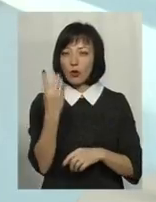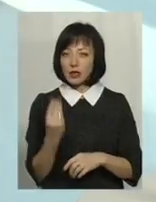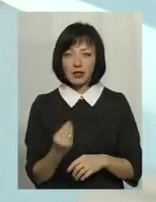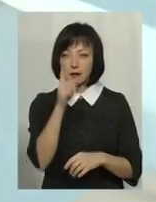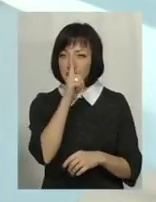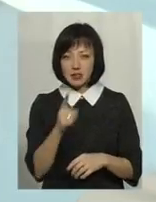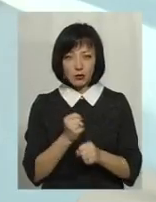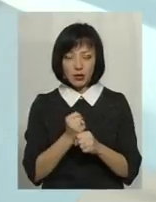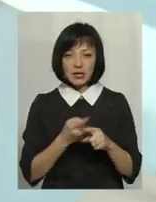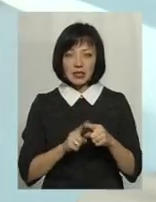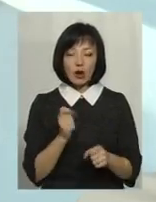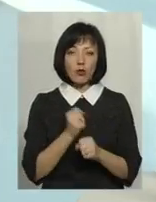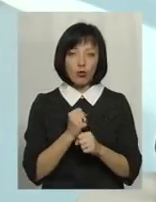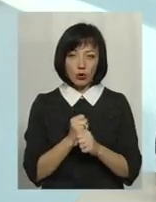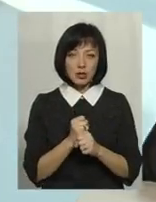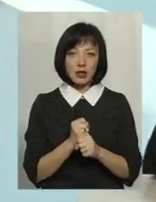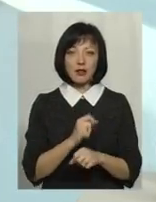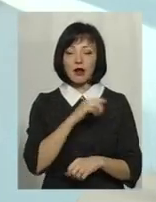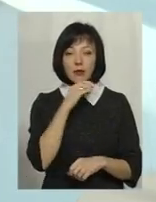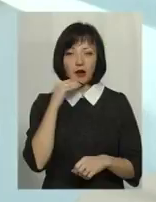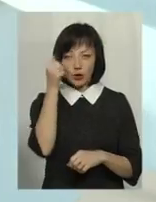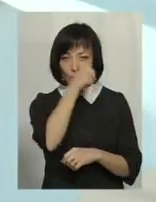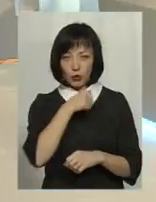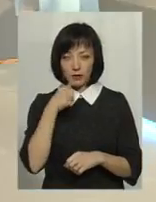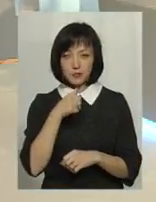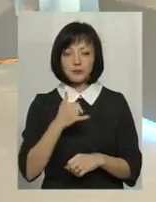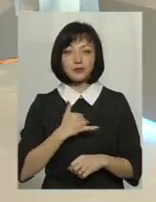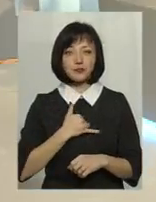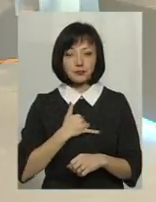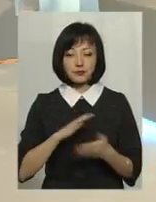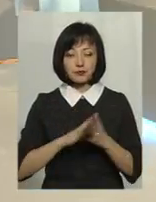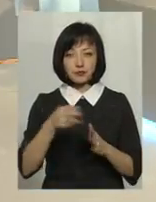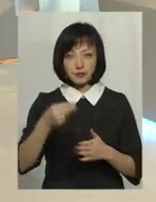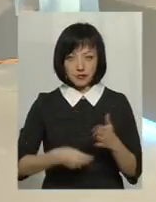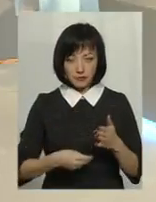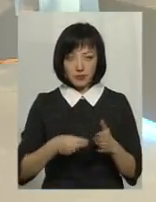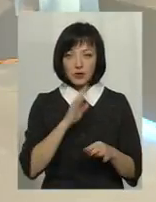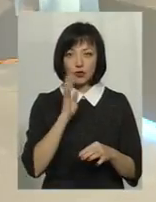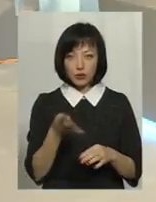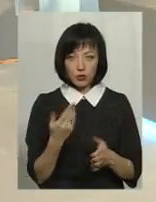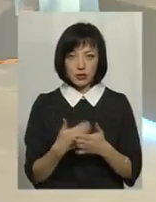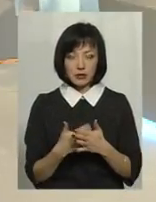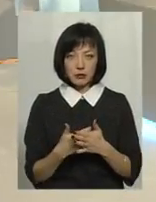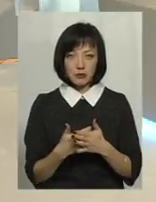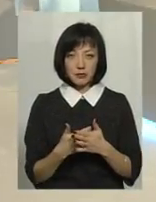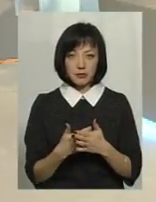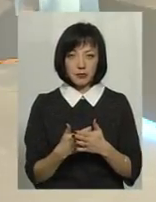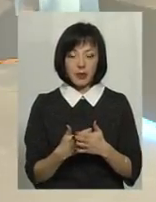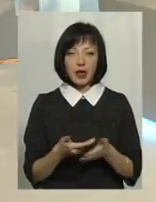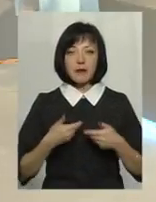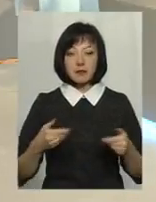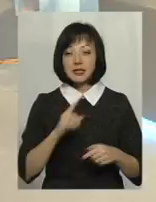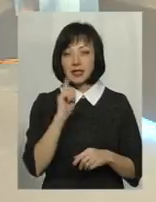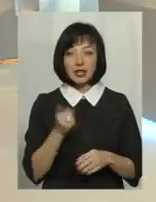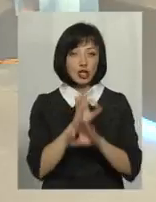одного місяця. Це робота на роки. Тому що у нас контракт буде підписуватися на 4 роки. Тобто, що ми за